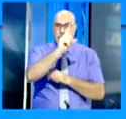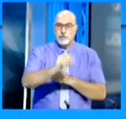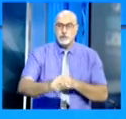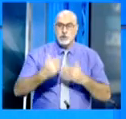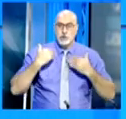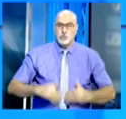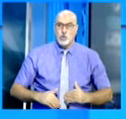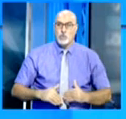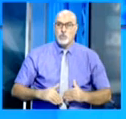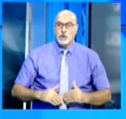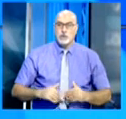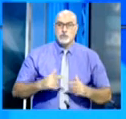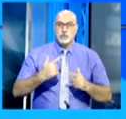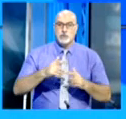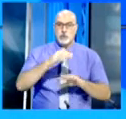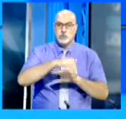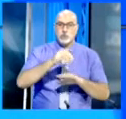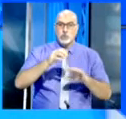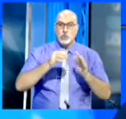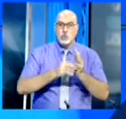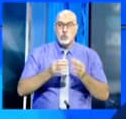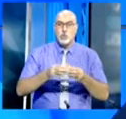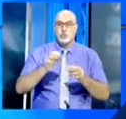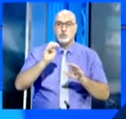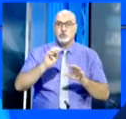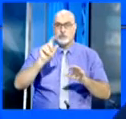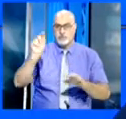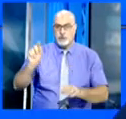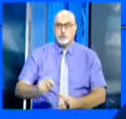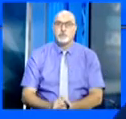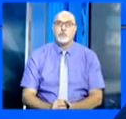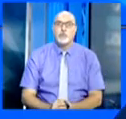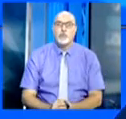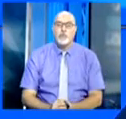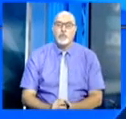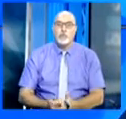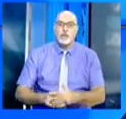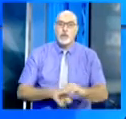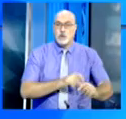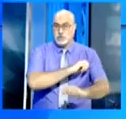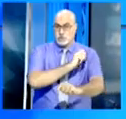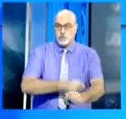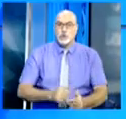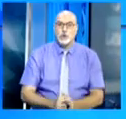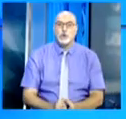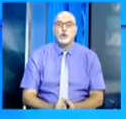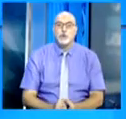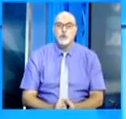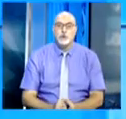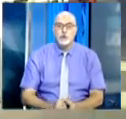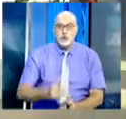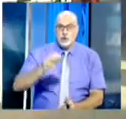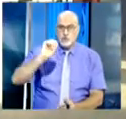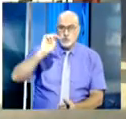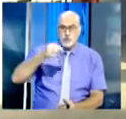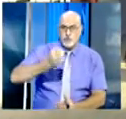العضوية الدائمة داخل المجموعة في الرياضة استأنف المنتخب الوطني